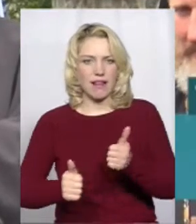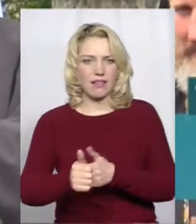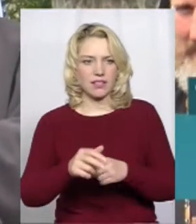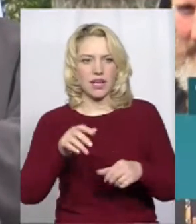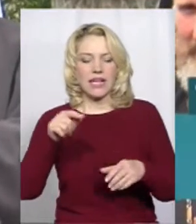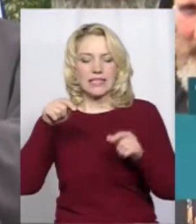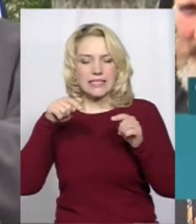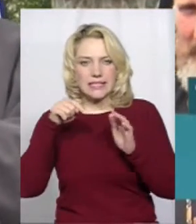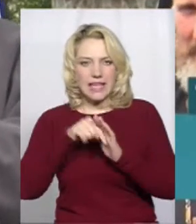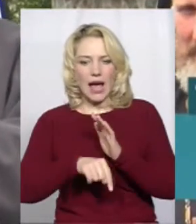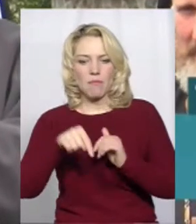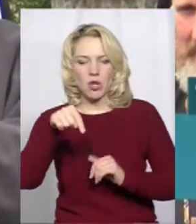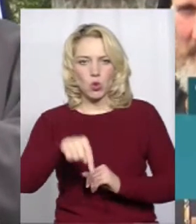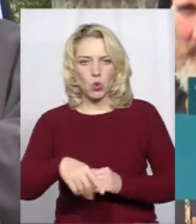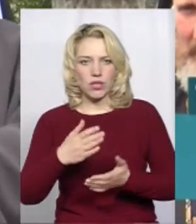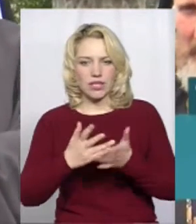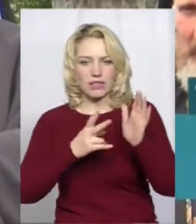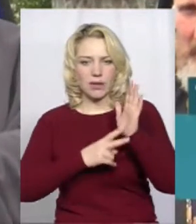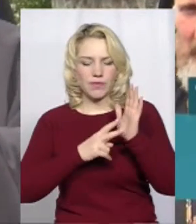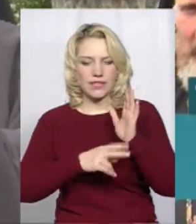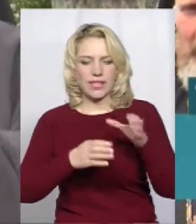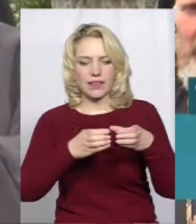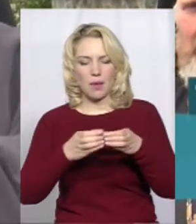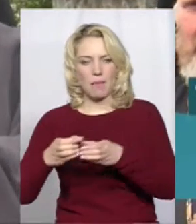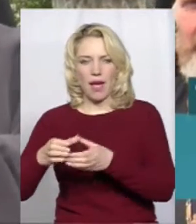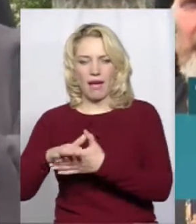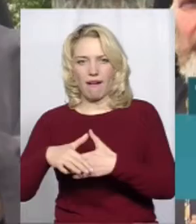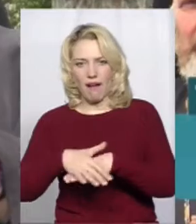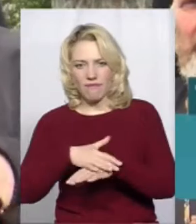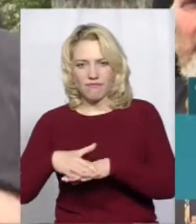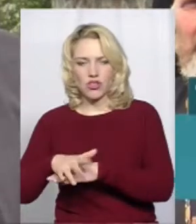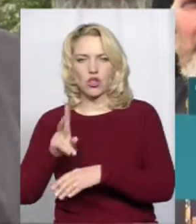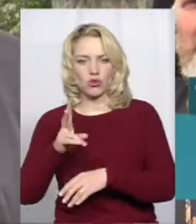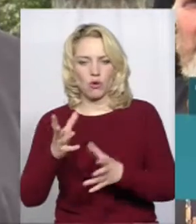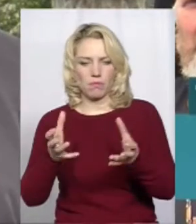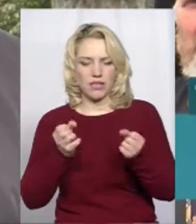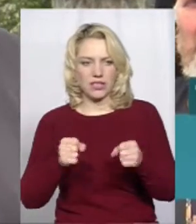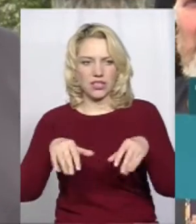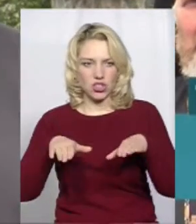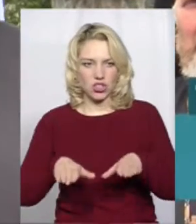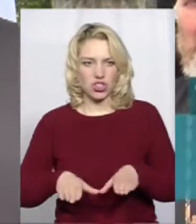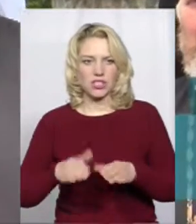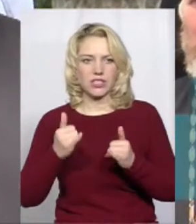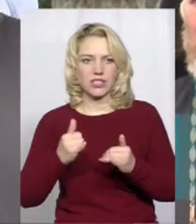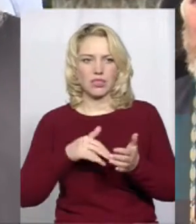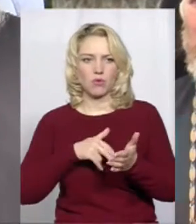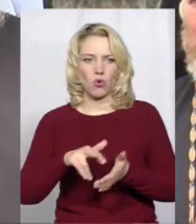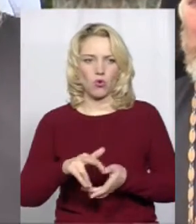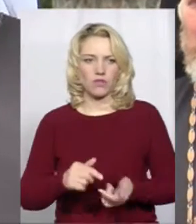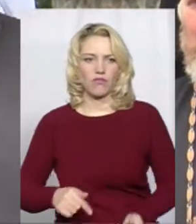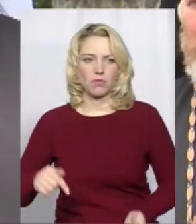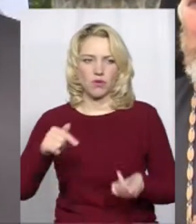перейшло більше 70 парафій, громад, які прийняли рішення. Зараз проходять, відповідно,